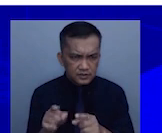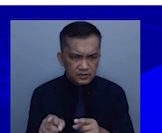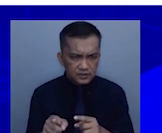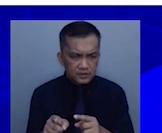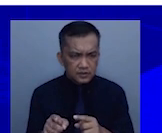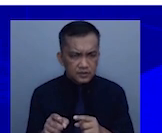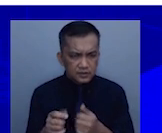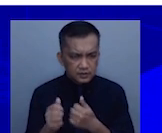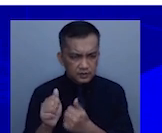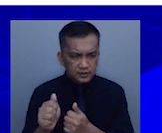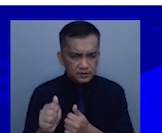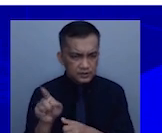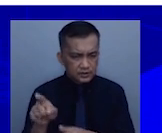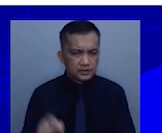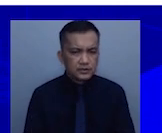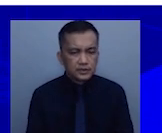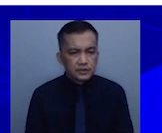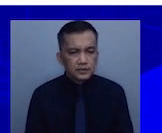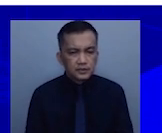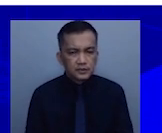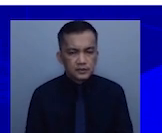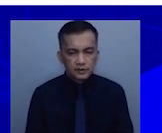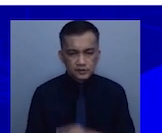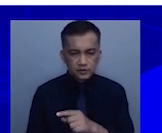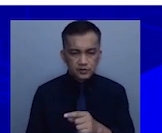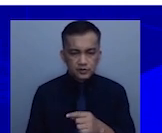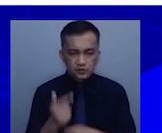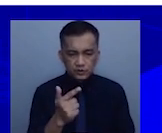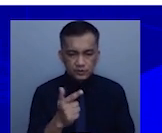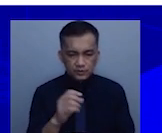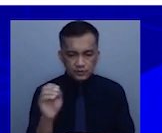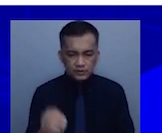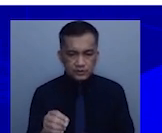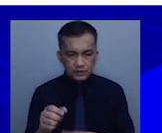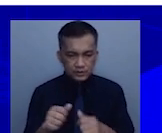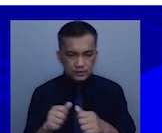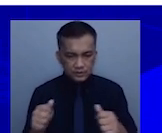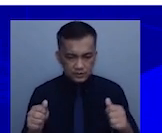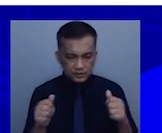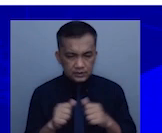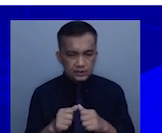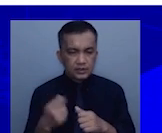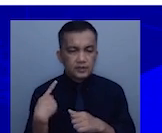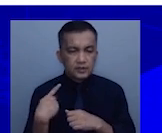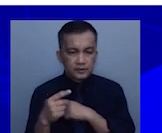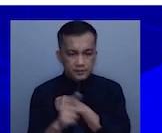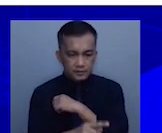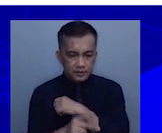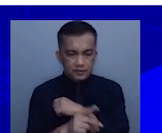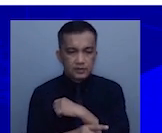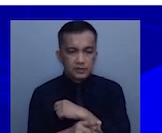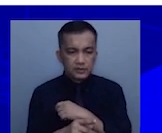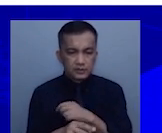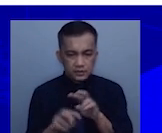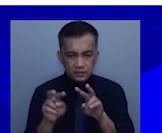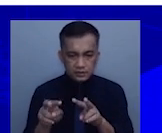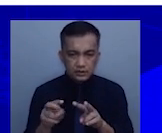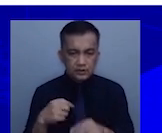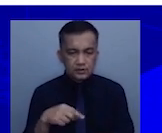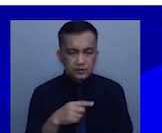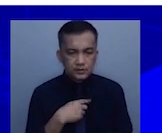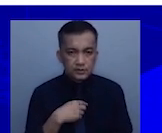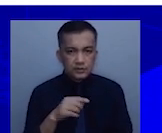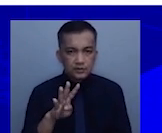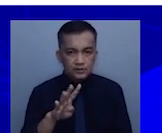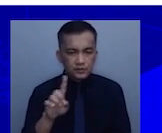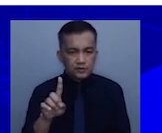sila dun sa mga 20% of the areas. at saka may mga provinces na talagang nakita namin 41